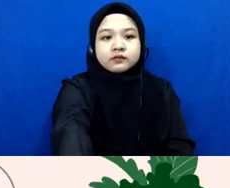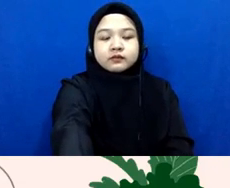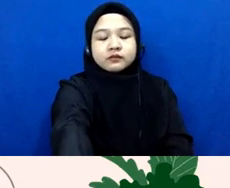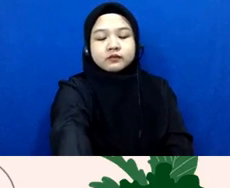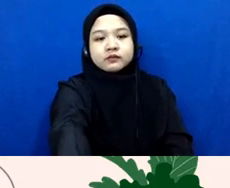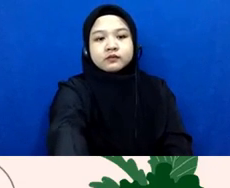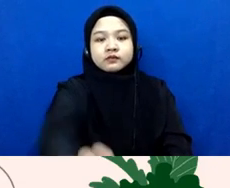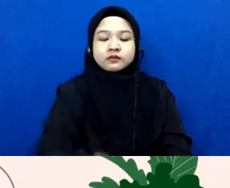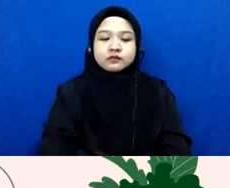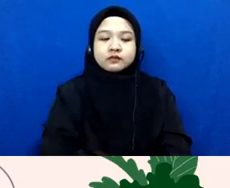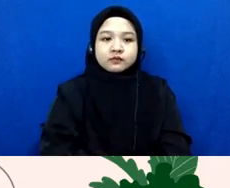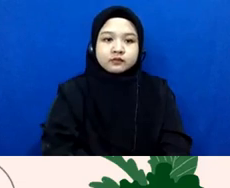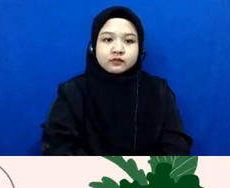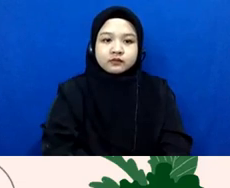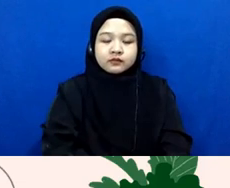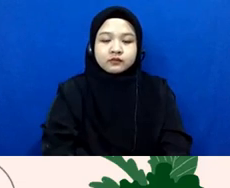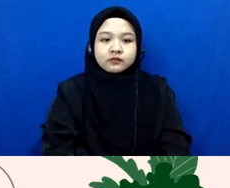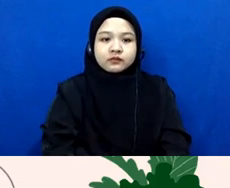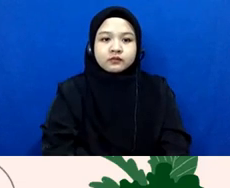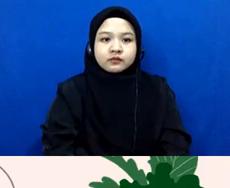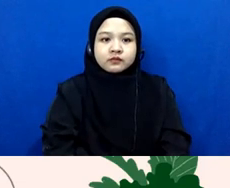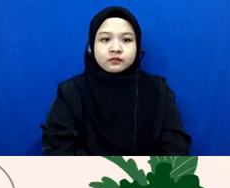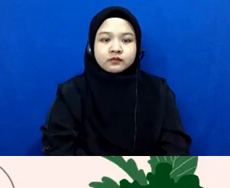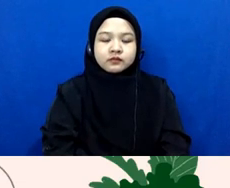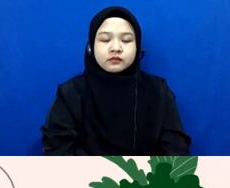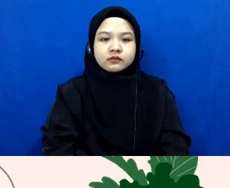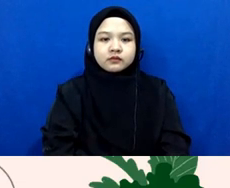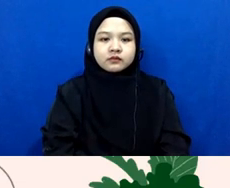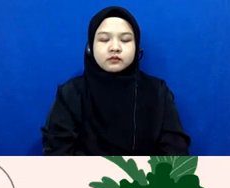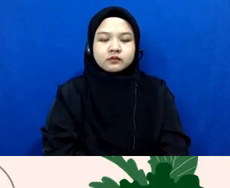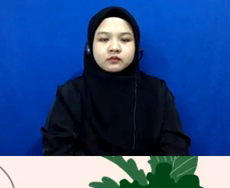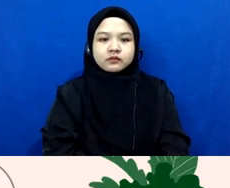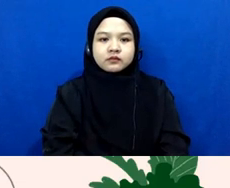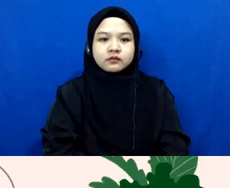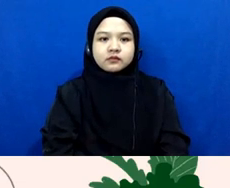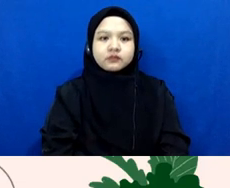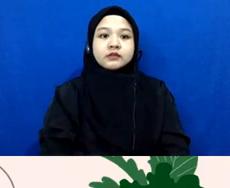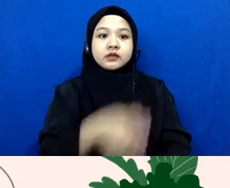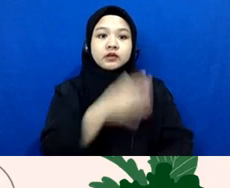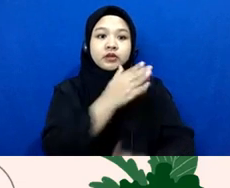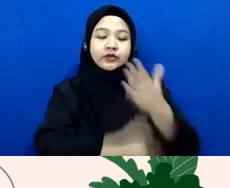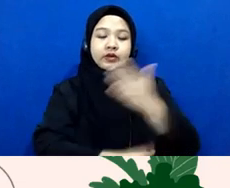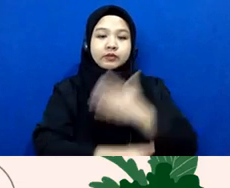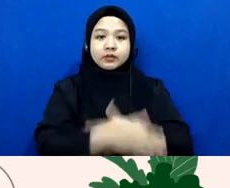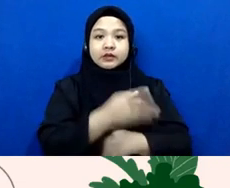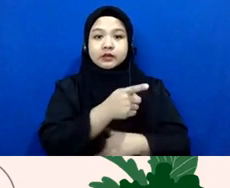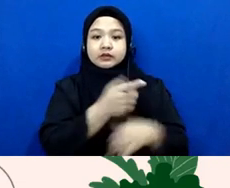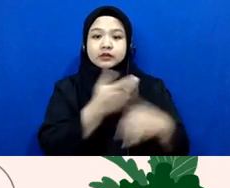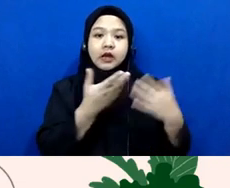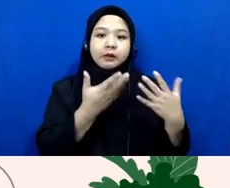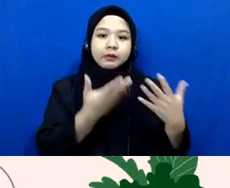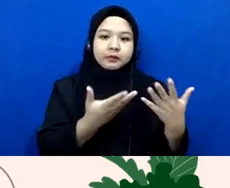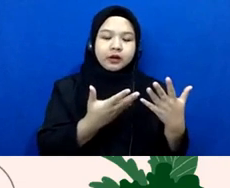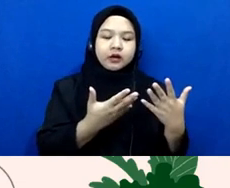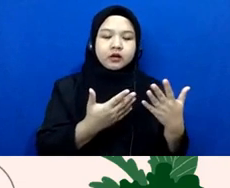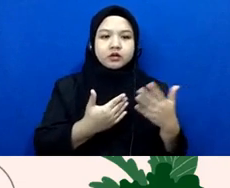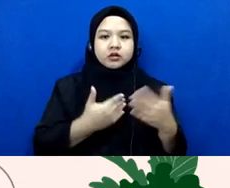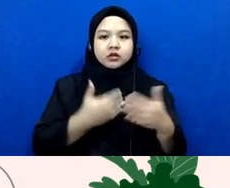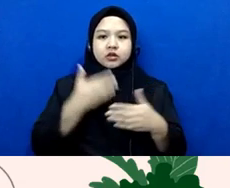nah setelah jenis disabilitas dari difabel yang bersangkutan yang juga